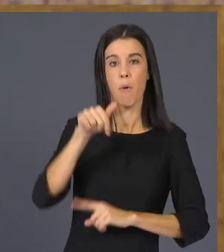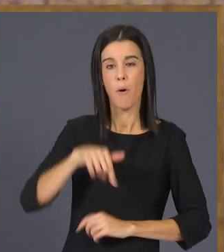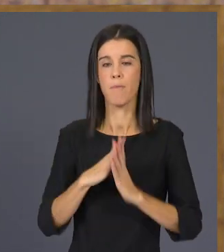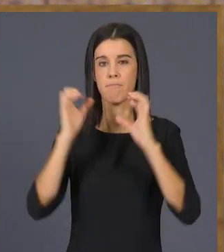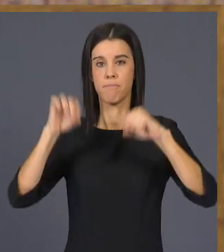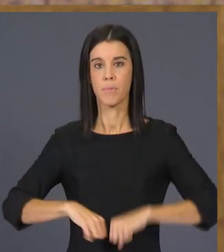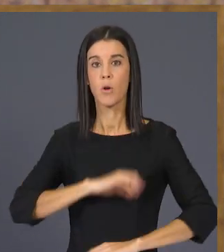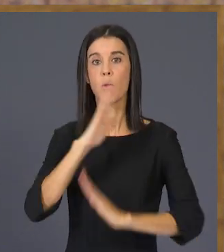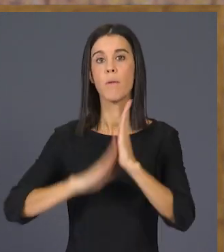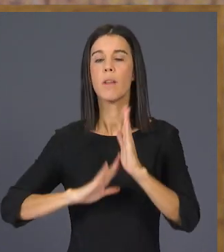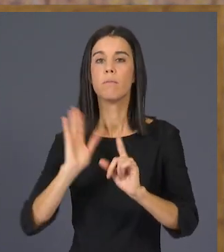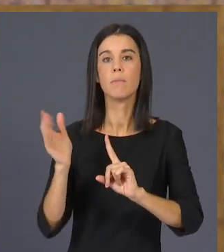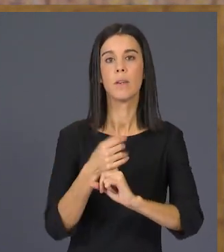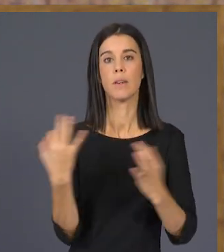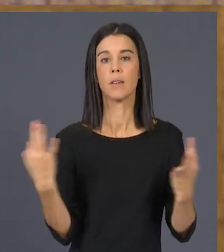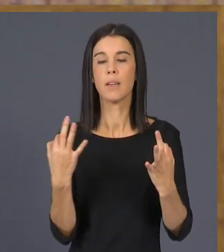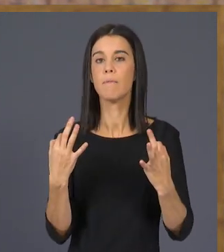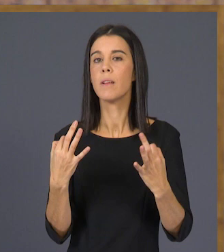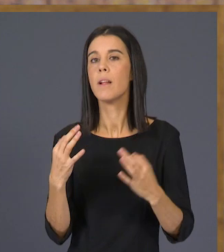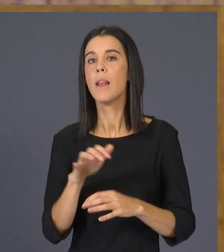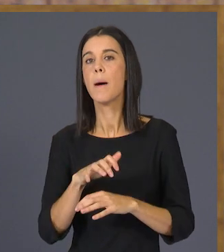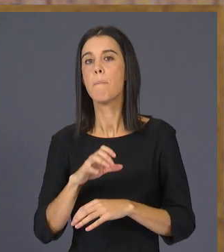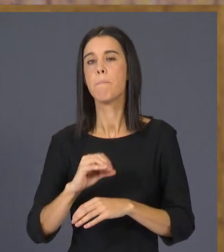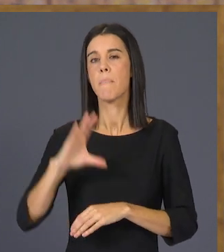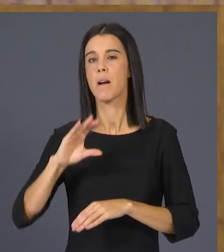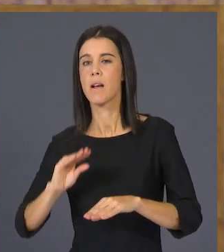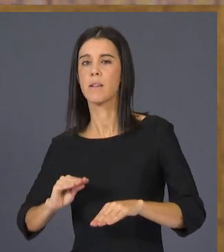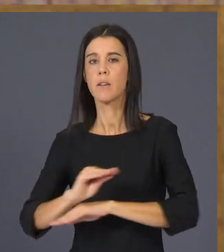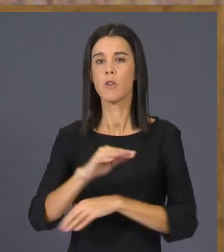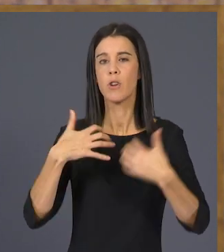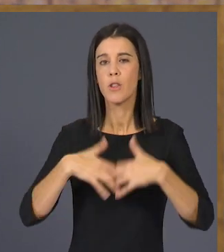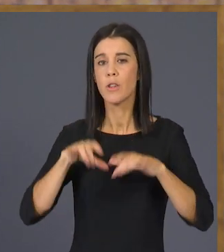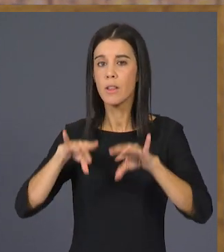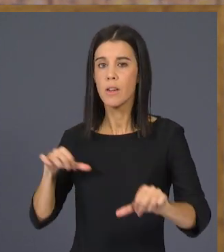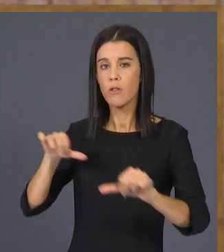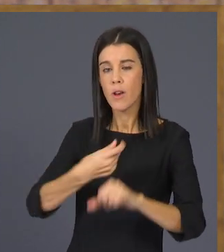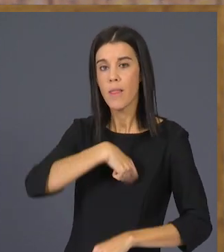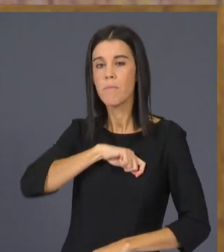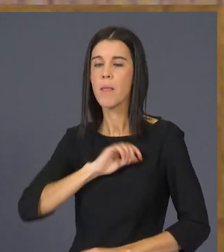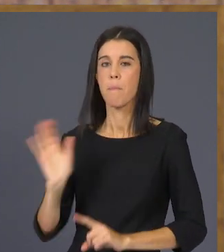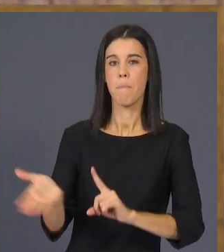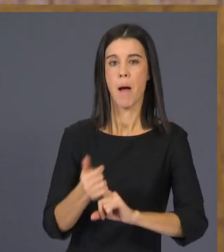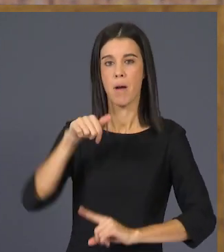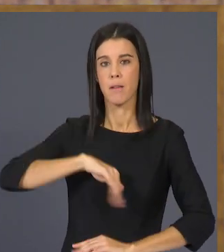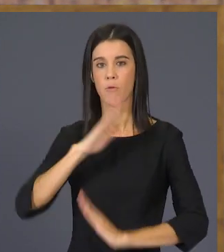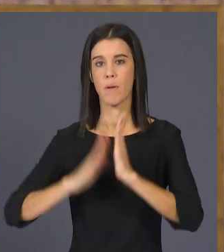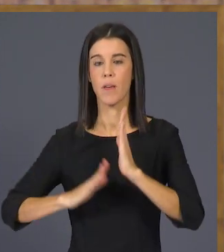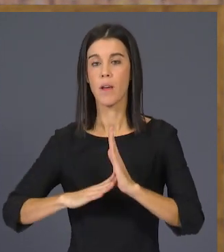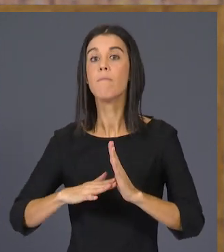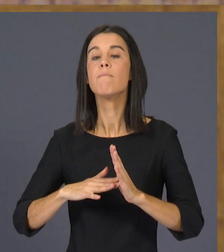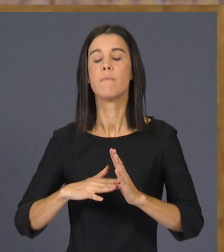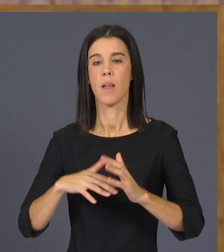comunitat valenciana ha aconseguit la major inversió industrial de la història d'Espanya. La factoria de bateries de Volkswagen